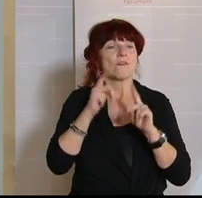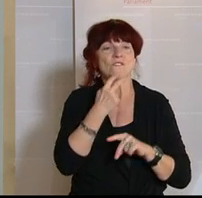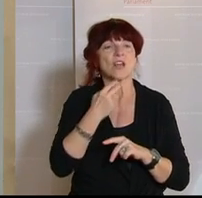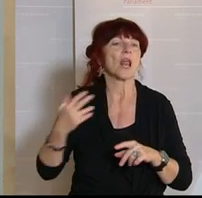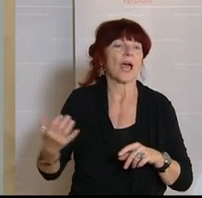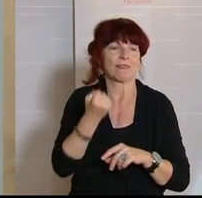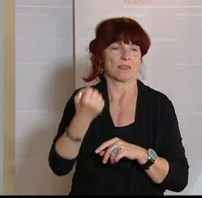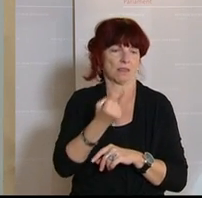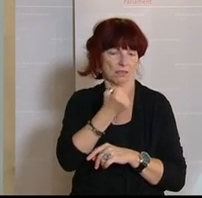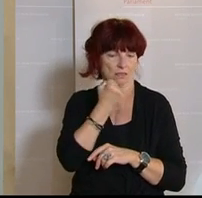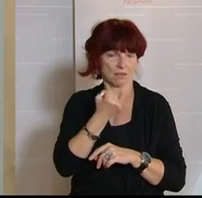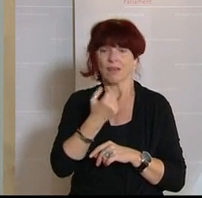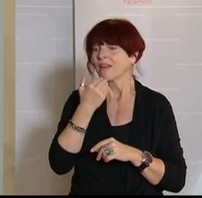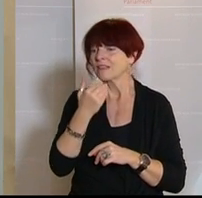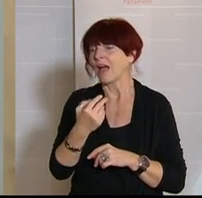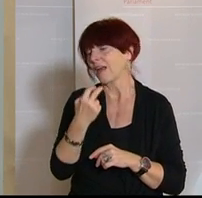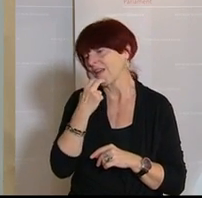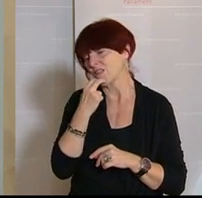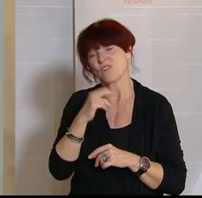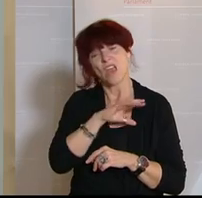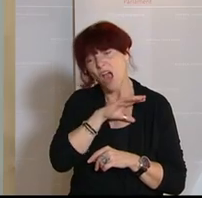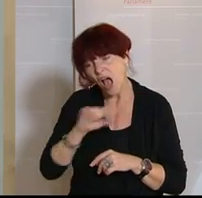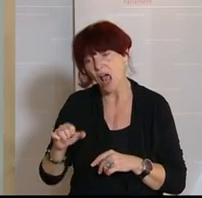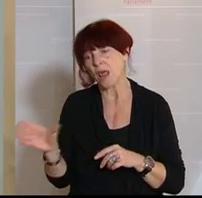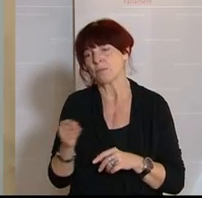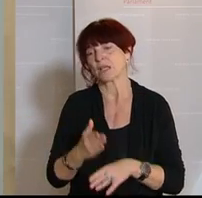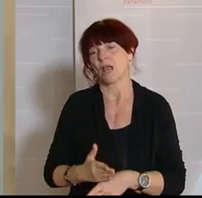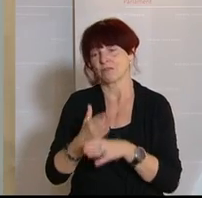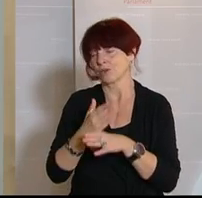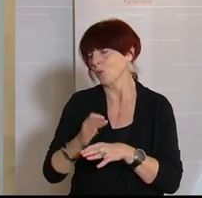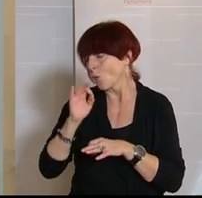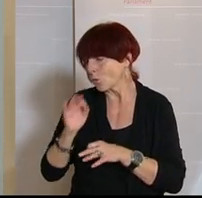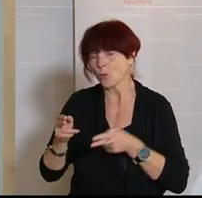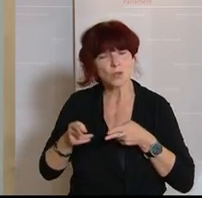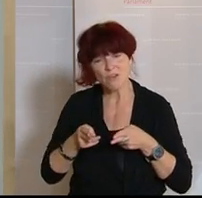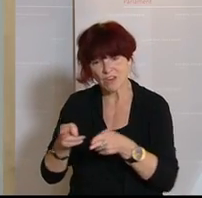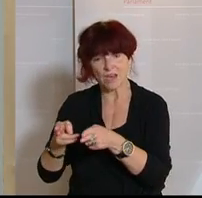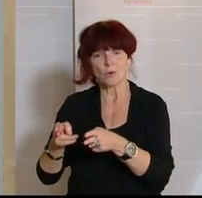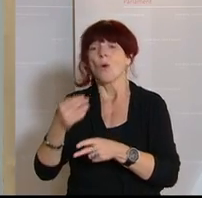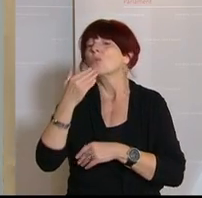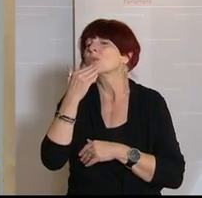alle, die hier mithelfen. Vor allem auch danke den Österreicherinnen und Österreichern, die diesen Weg mitgehen.